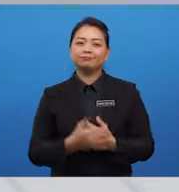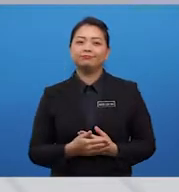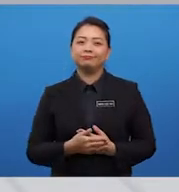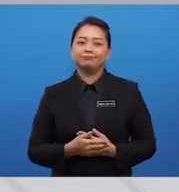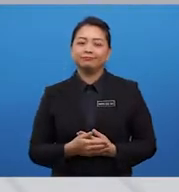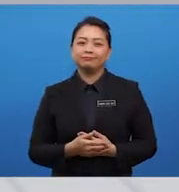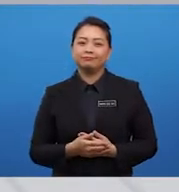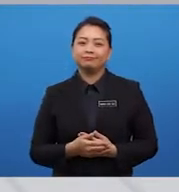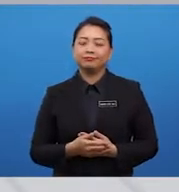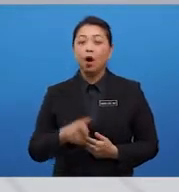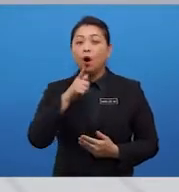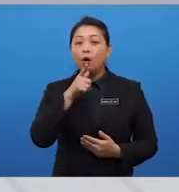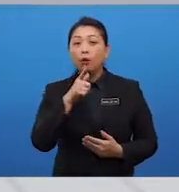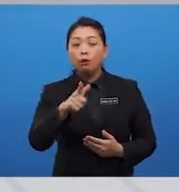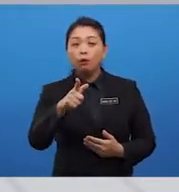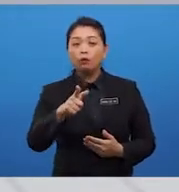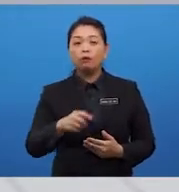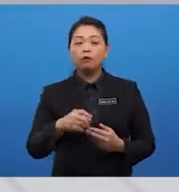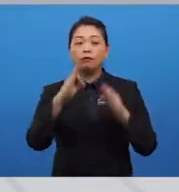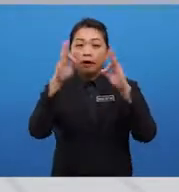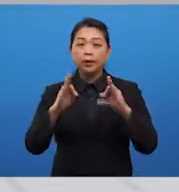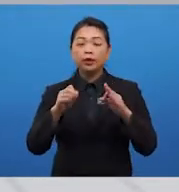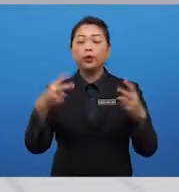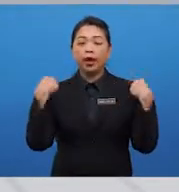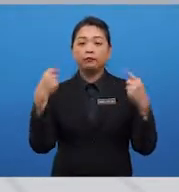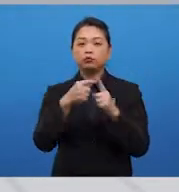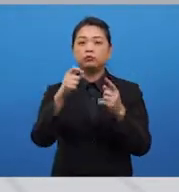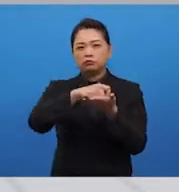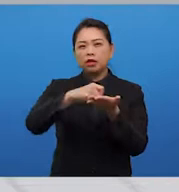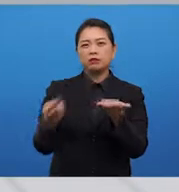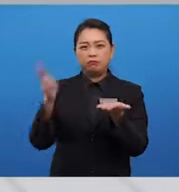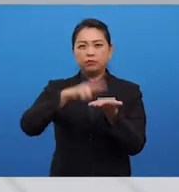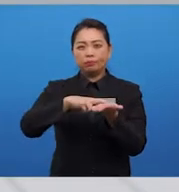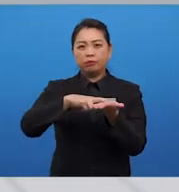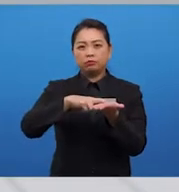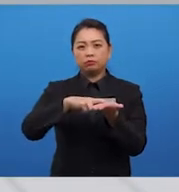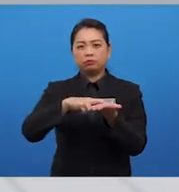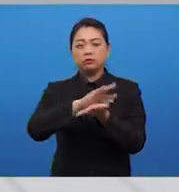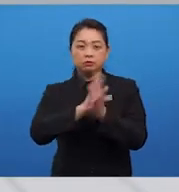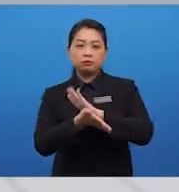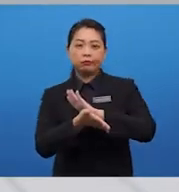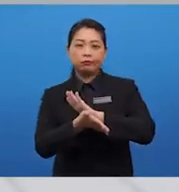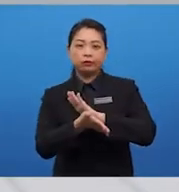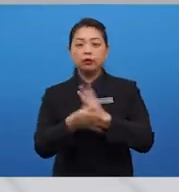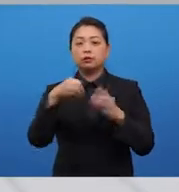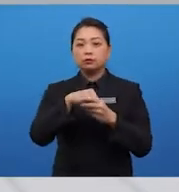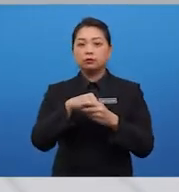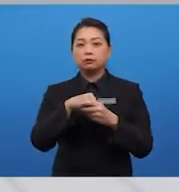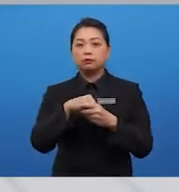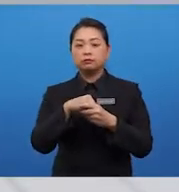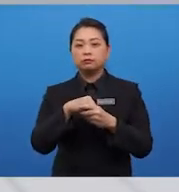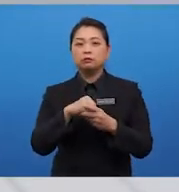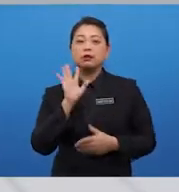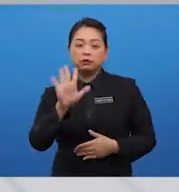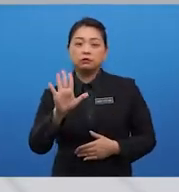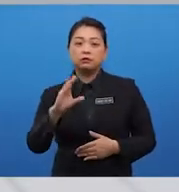In the old format, you would have to write a report writing. So, in your SMert